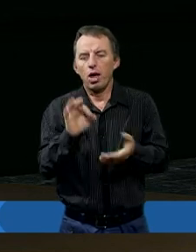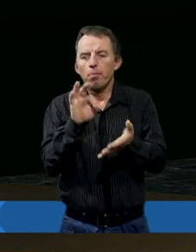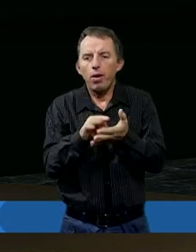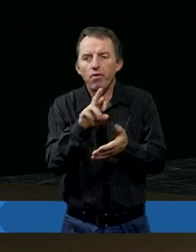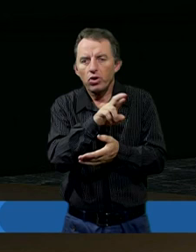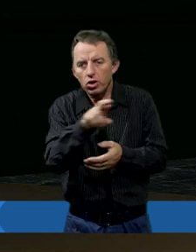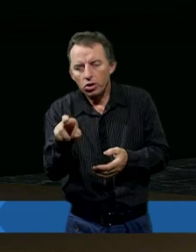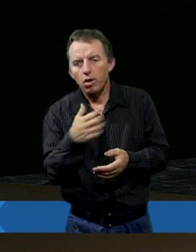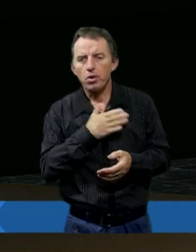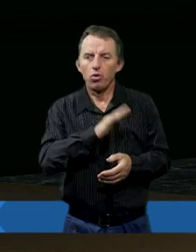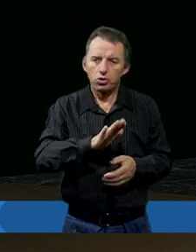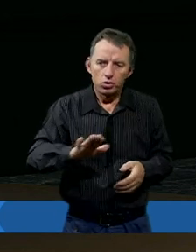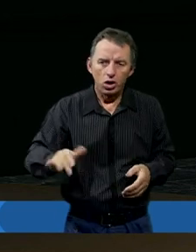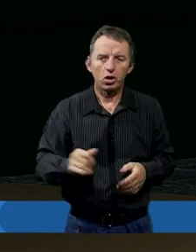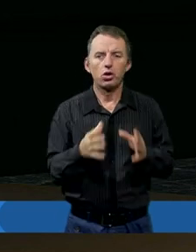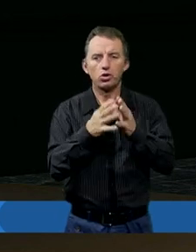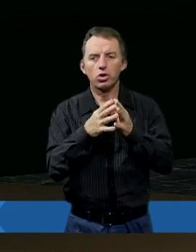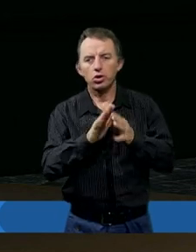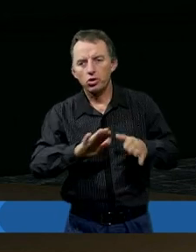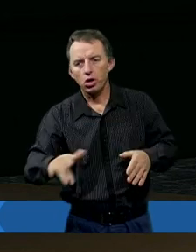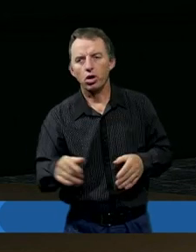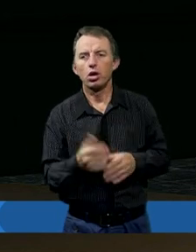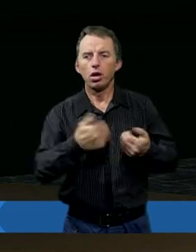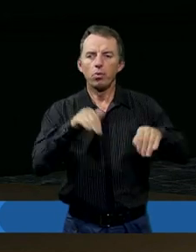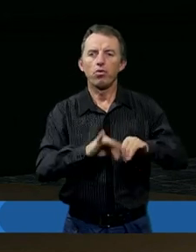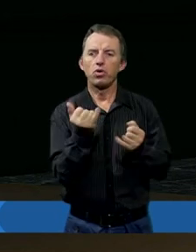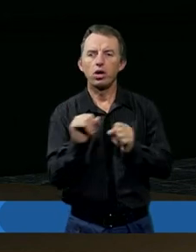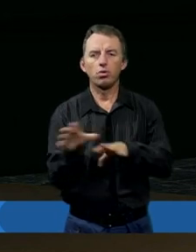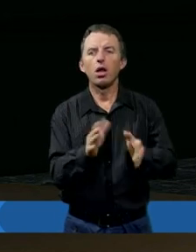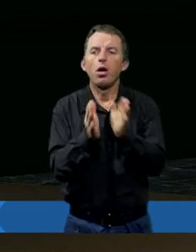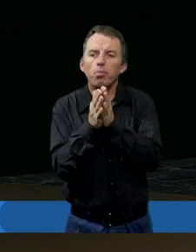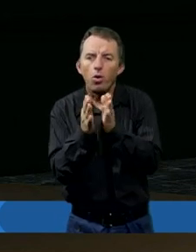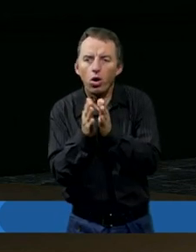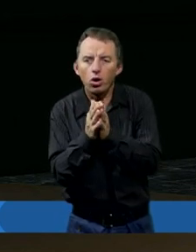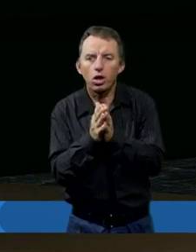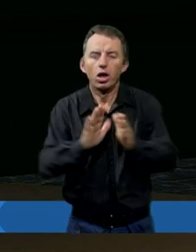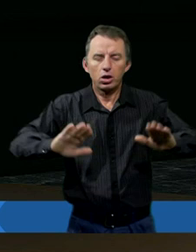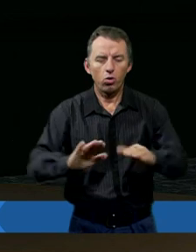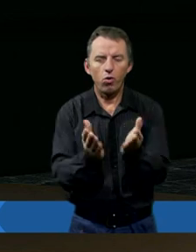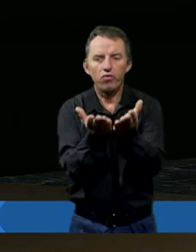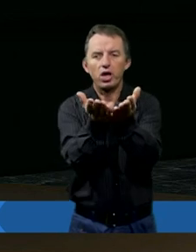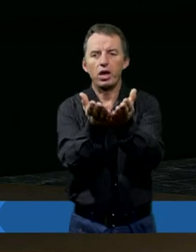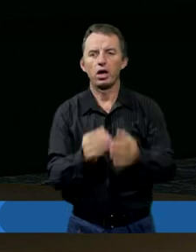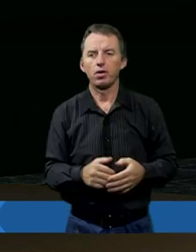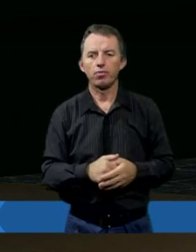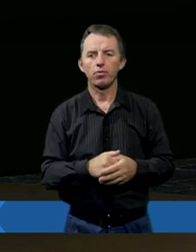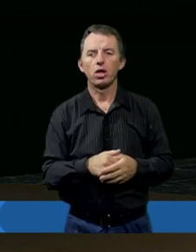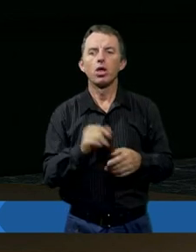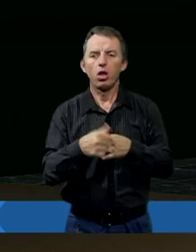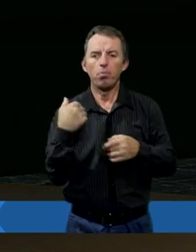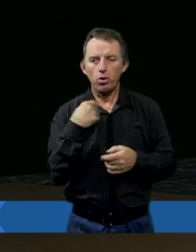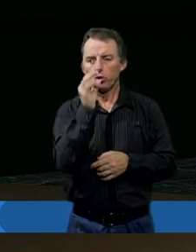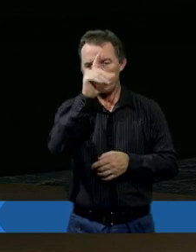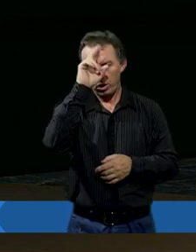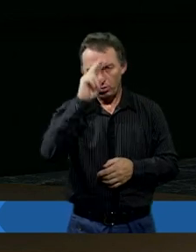rzeczy. Miał dzieci, miał dzieci dziesięcioro. Wiemy, że też w jakiś sposób modlił się za nich, składał ofiary. Chyba był